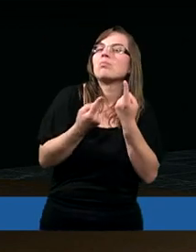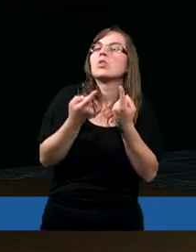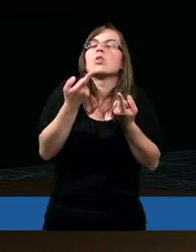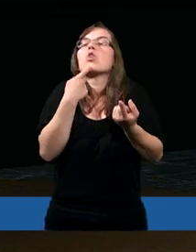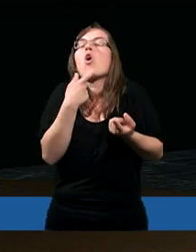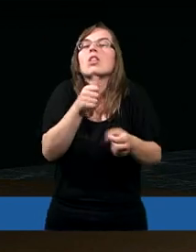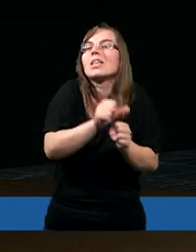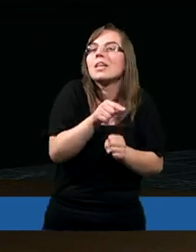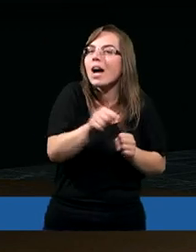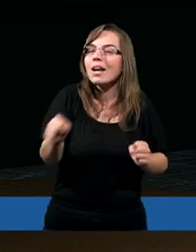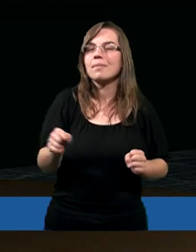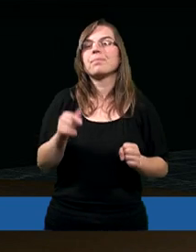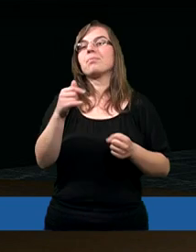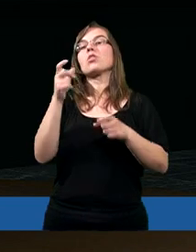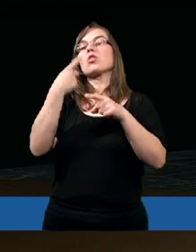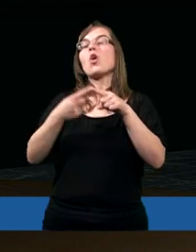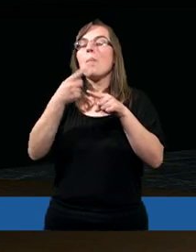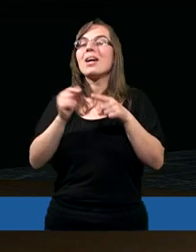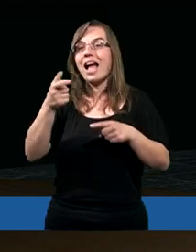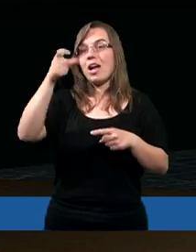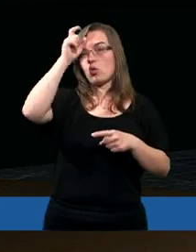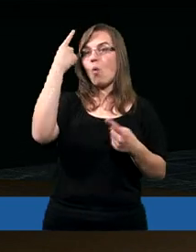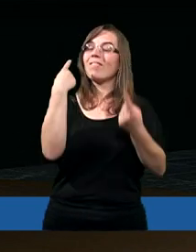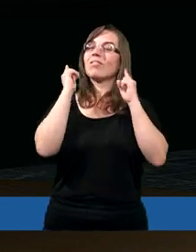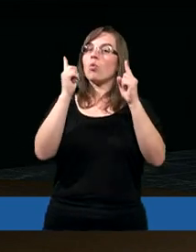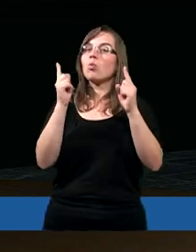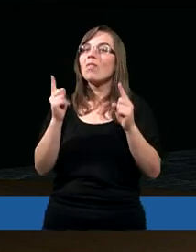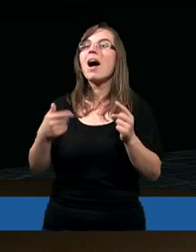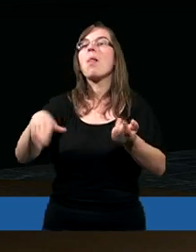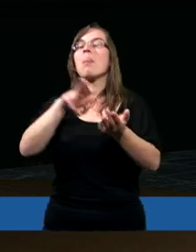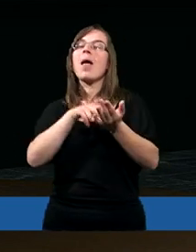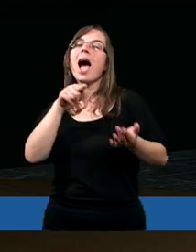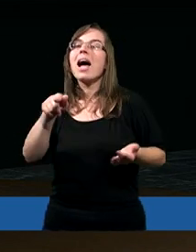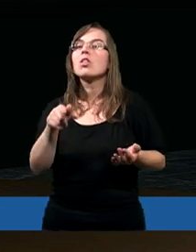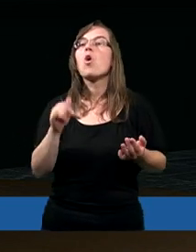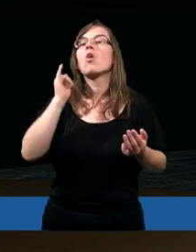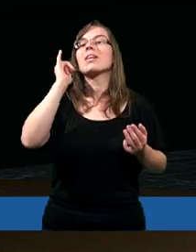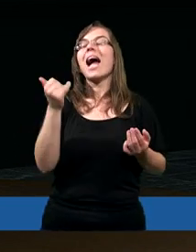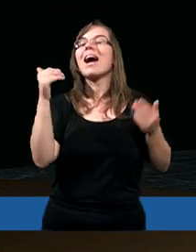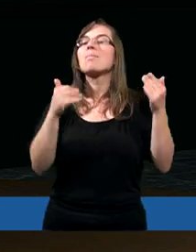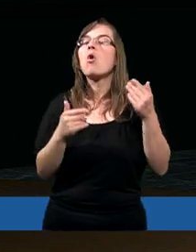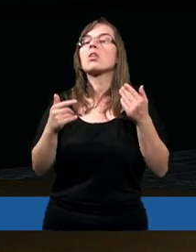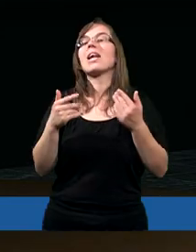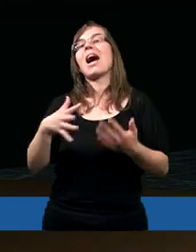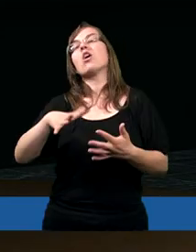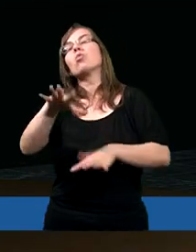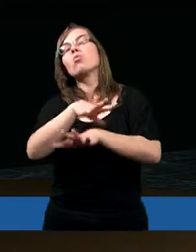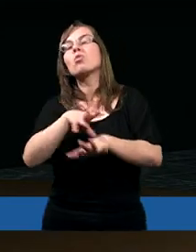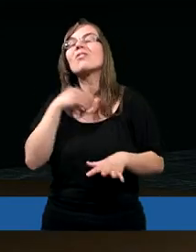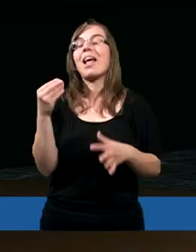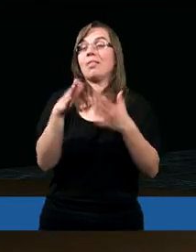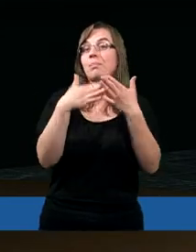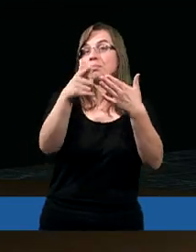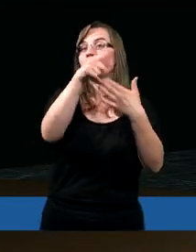I dopiero jak Piotr wrzucił uwagę na to, jak należy rozumieć słowa prorocze, jak do święty